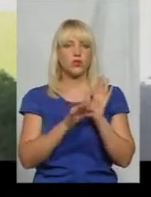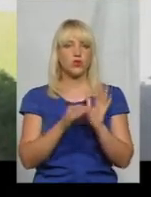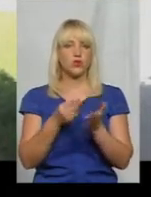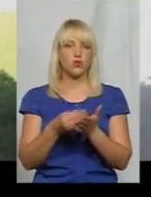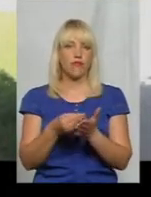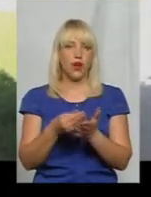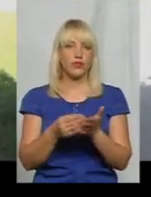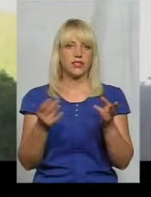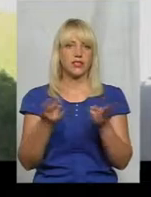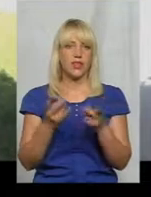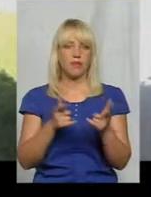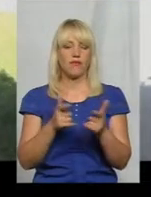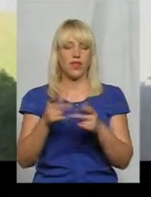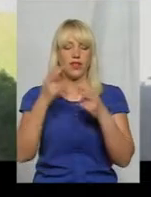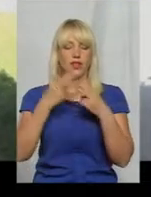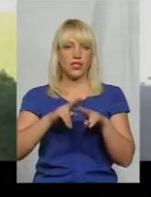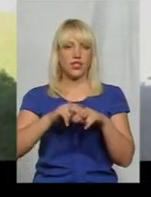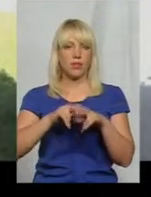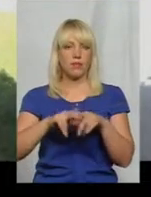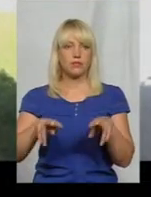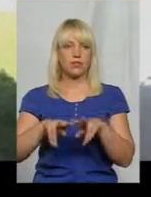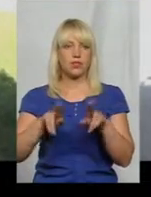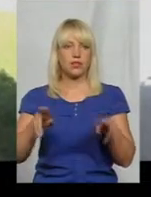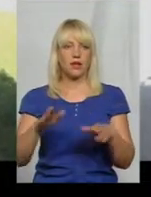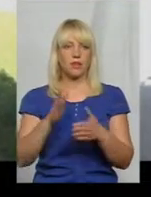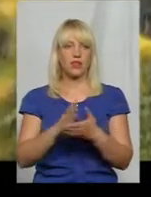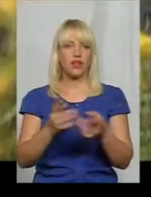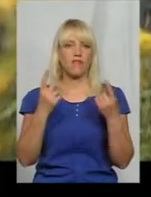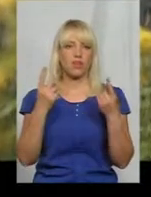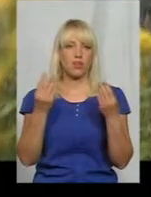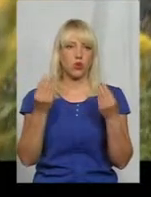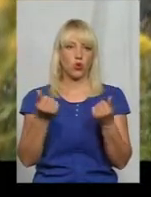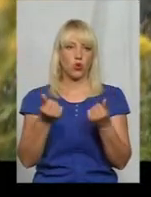треба було виготовити технічні паспорти. Це так само є великі гроші.